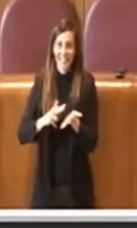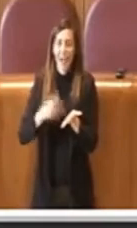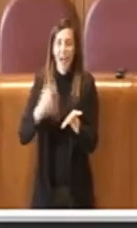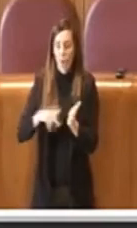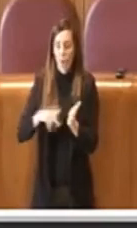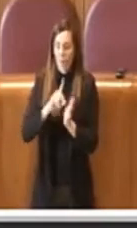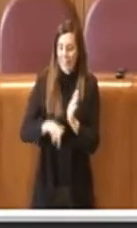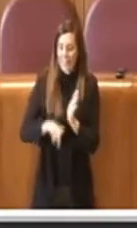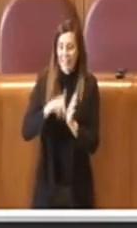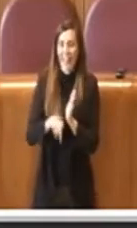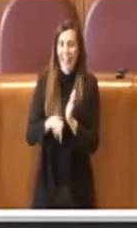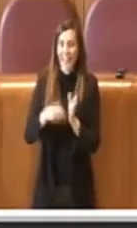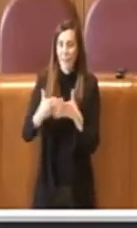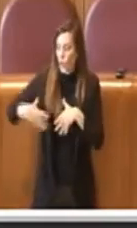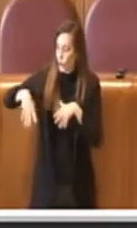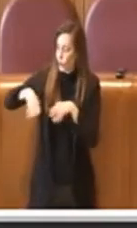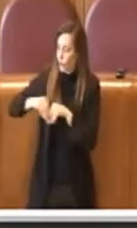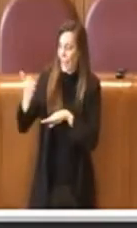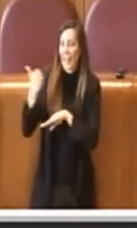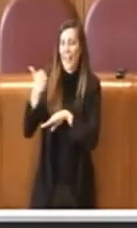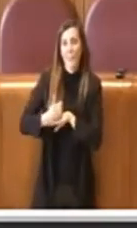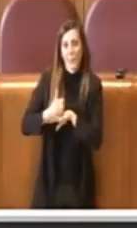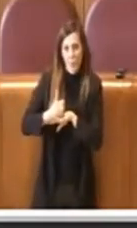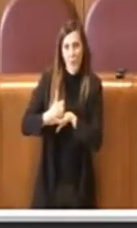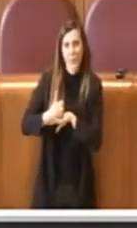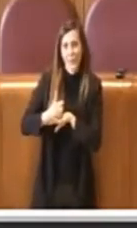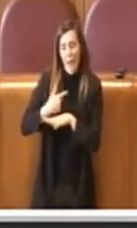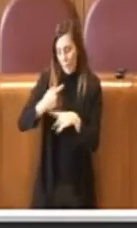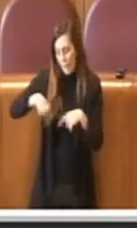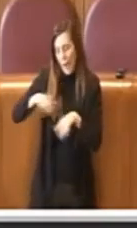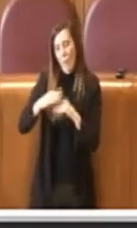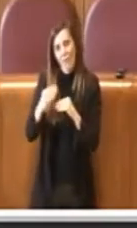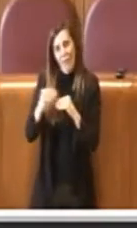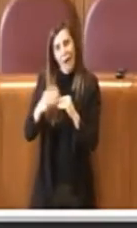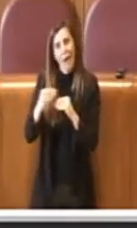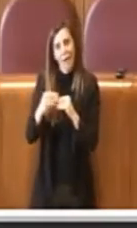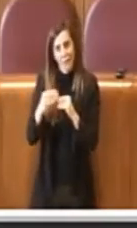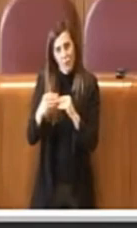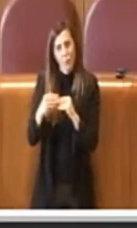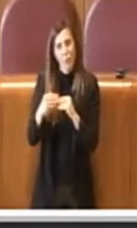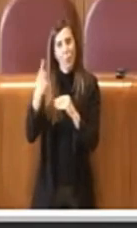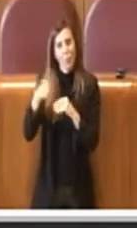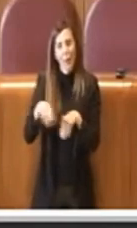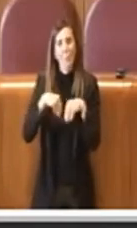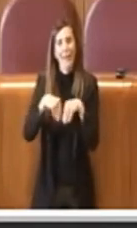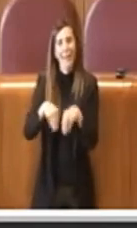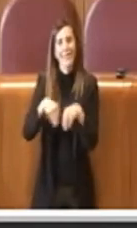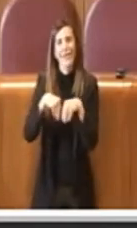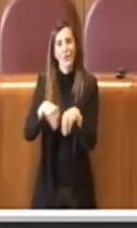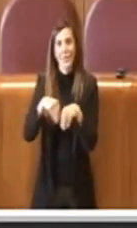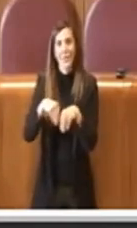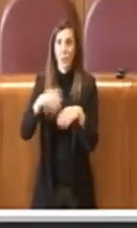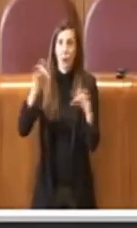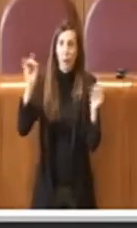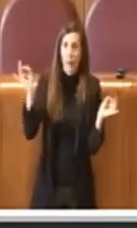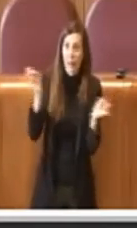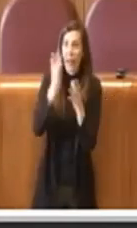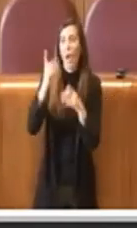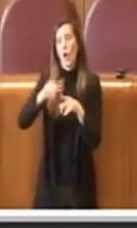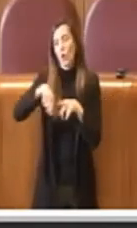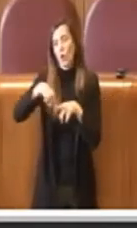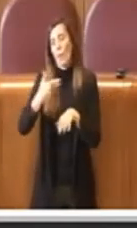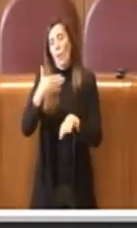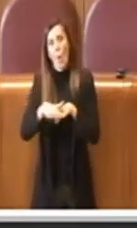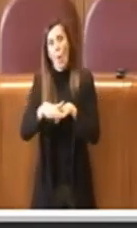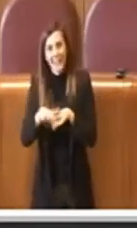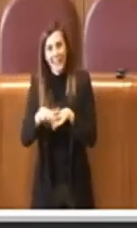delibera di giunta capitolina che quindi consiste nella partecipazione nei casi e poi nelle modalità che verranno